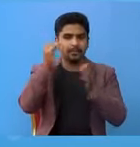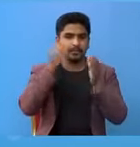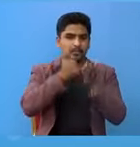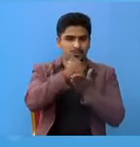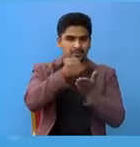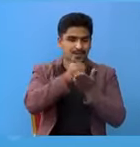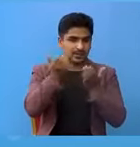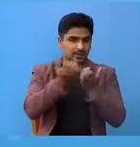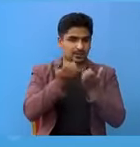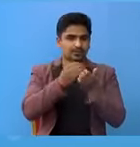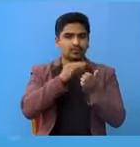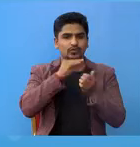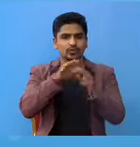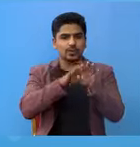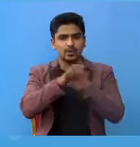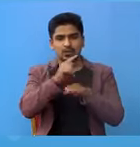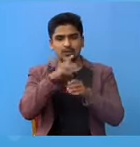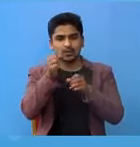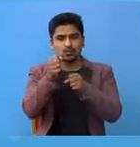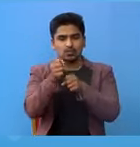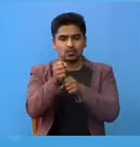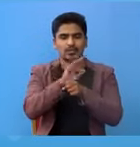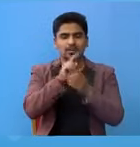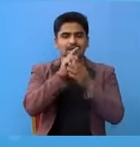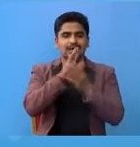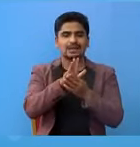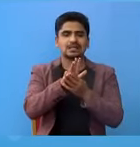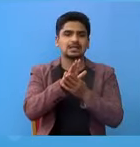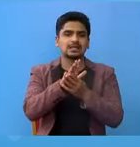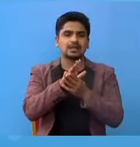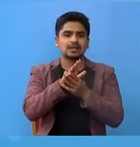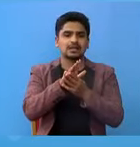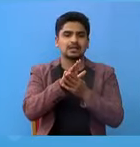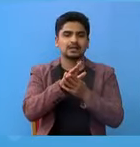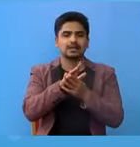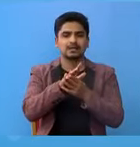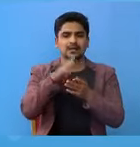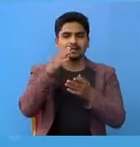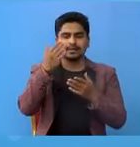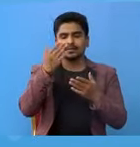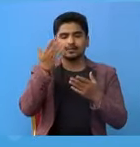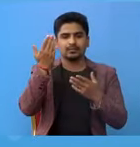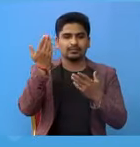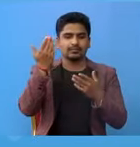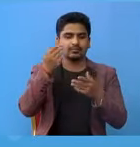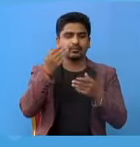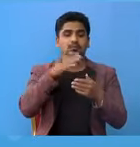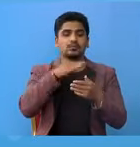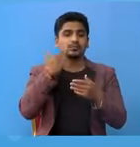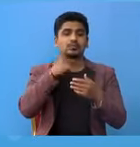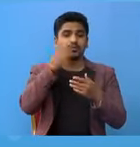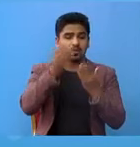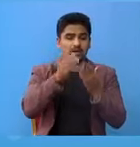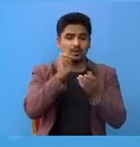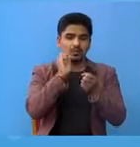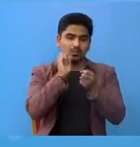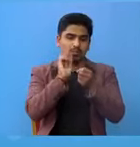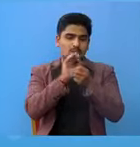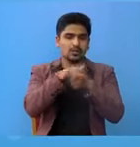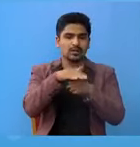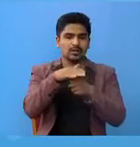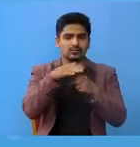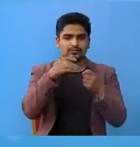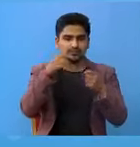अभ्यास गर्ने युवा अरुका लागी कोबीड-19 प्राड गातक नहुन सक्षा तरह बढ़ी संबेदन